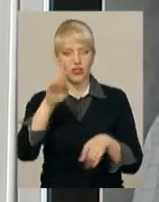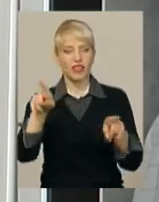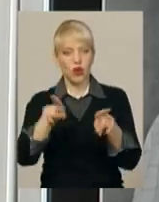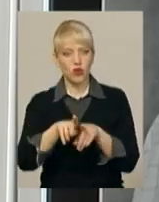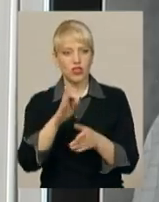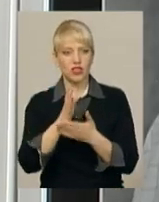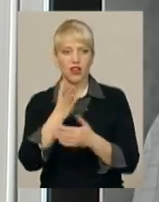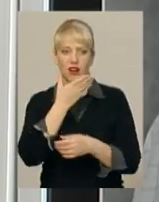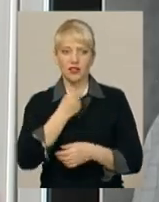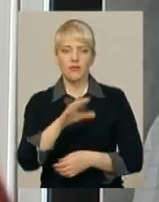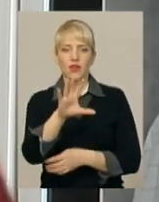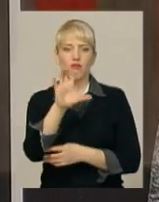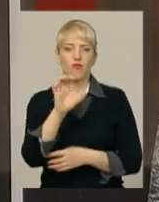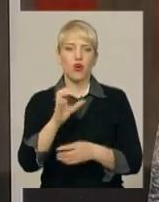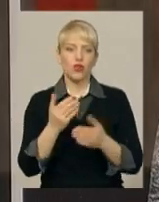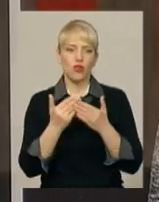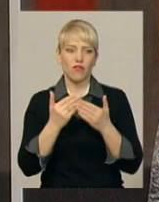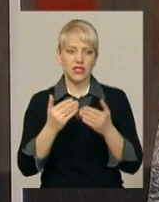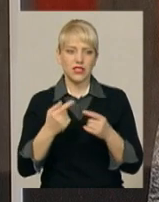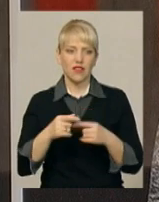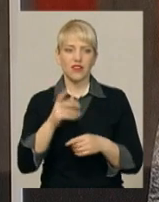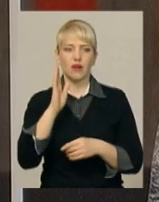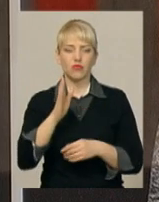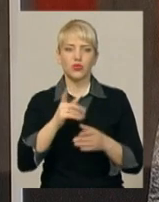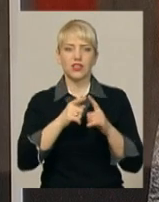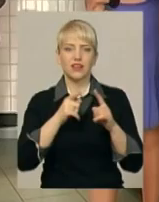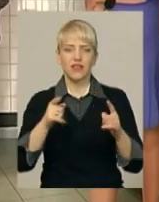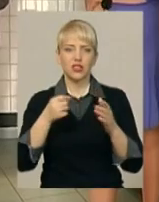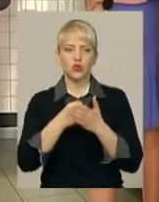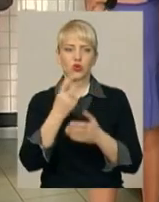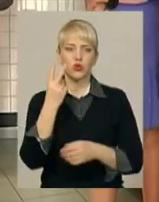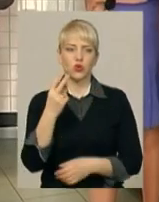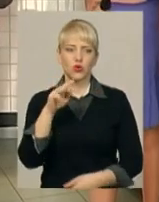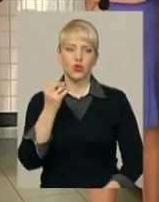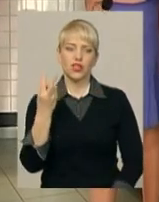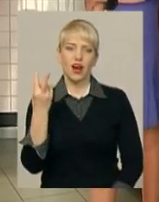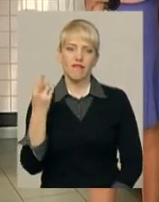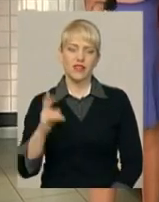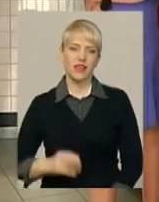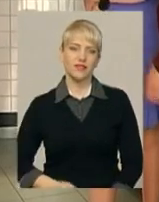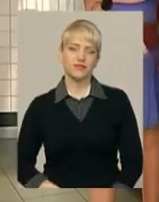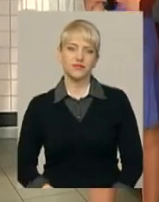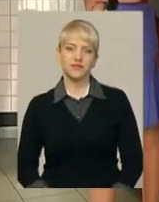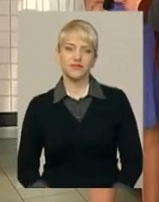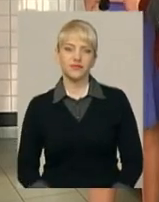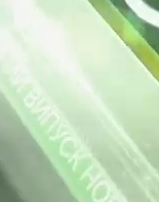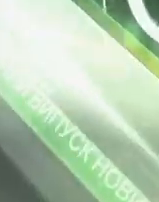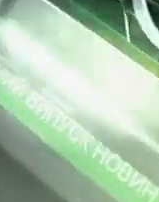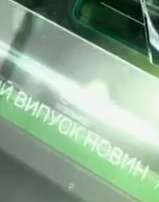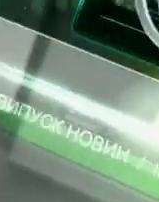Фотовиставка «Чоловічі портрети» у хмельницькому кафе «Кодак» триватиме до 2 травня. Тетяна Ворожцова, Віктор Кривий, Новини, Поділля, Центр.